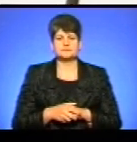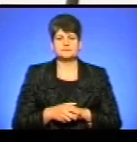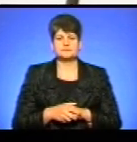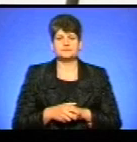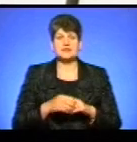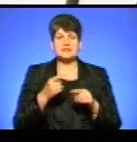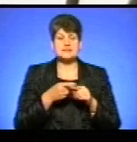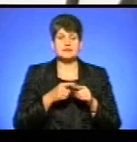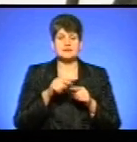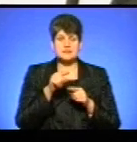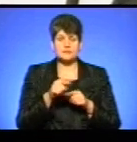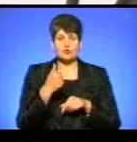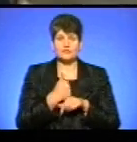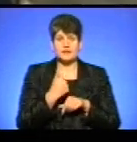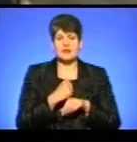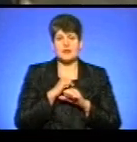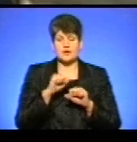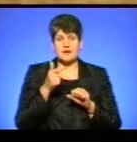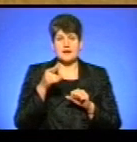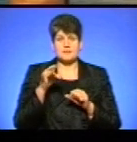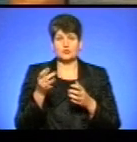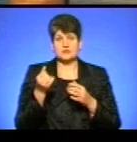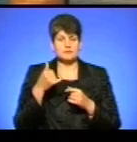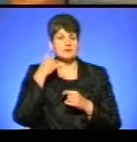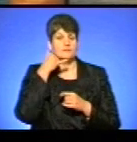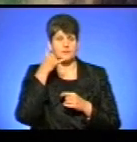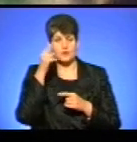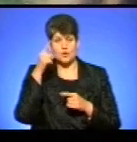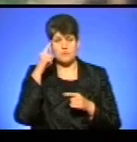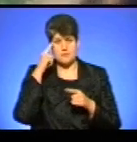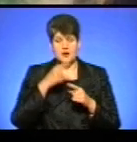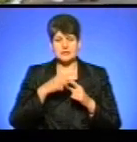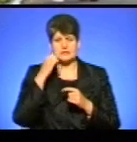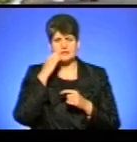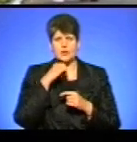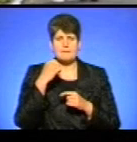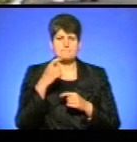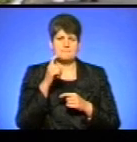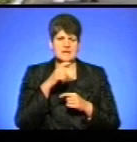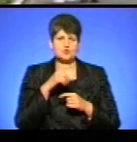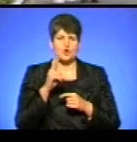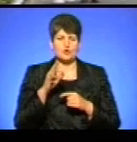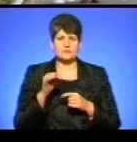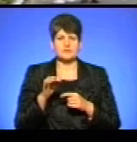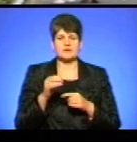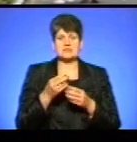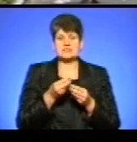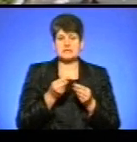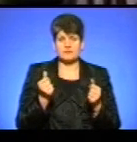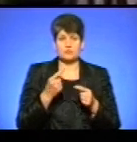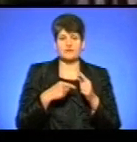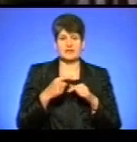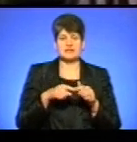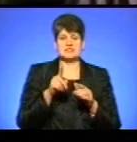За сюжетом, головний герой Герман отримує телефонний дзвінок. Його брат, власник старої бензоколонки, зник. Герман повертається до рідного